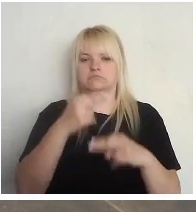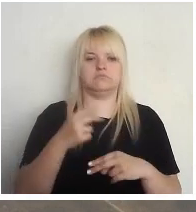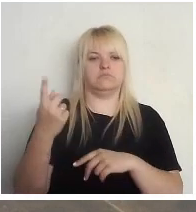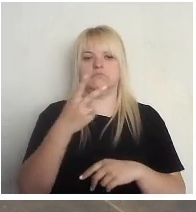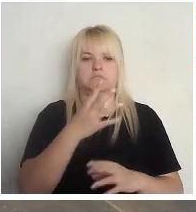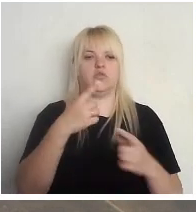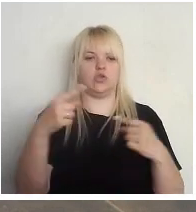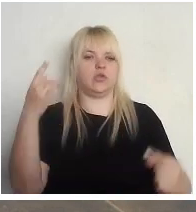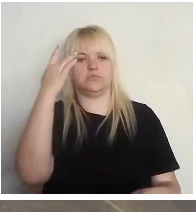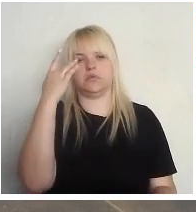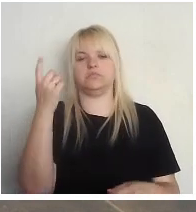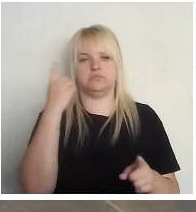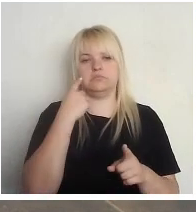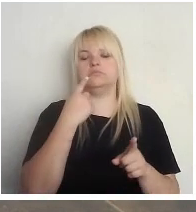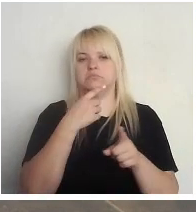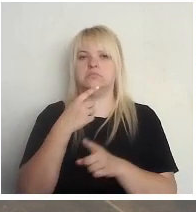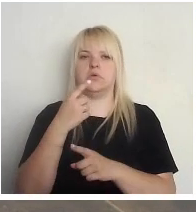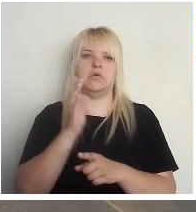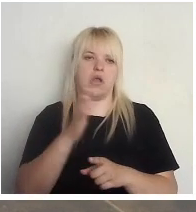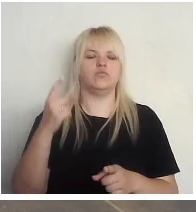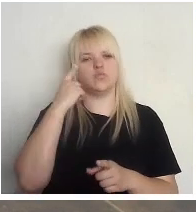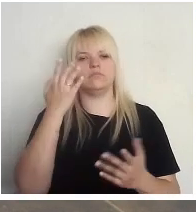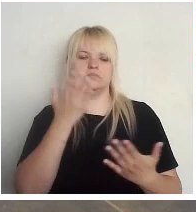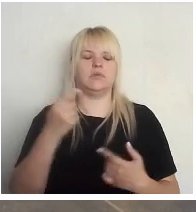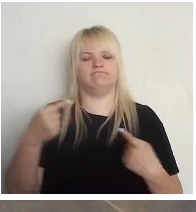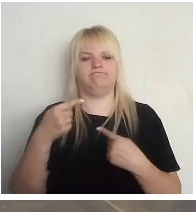dažādas viedoklis un katrs pie sevi par to padomāt.